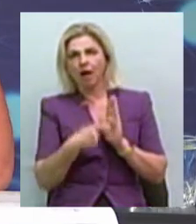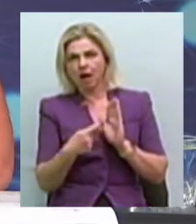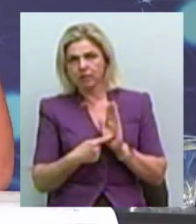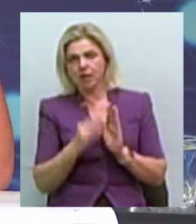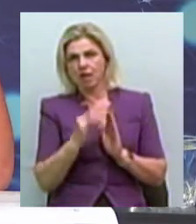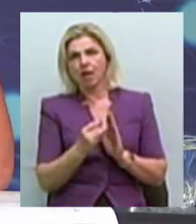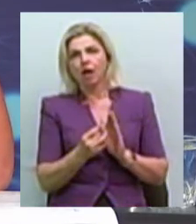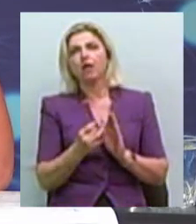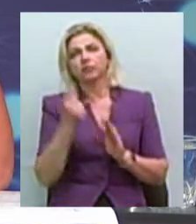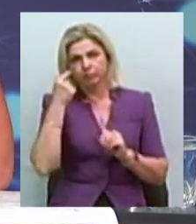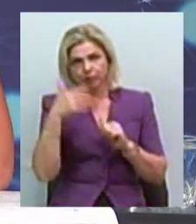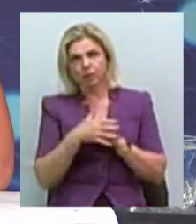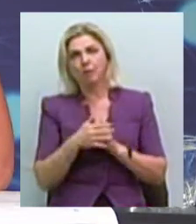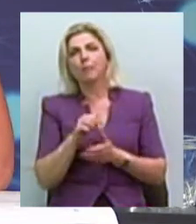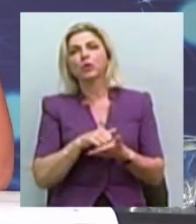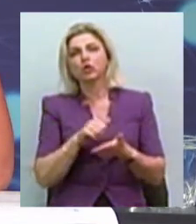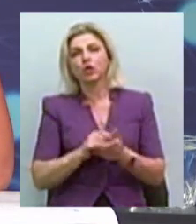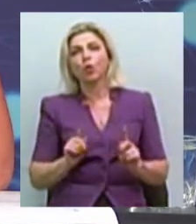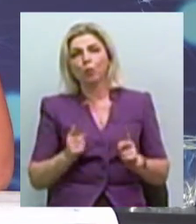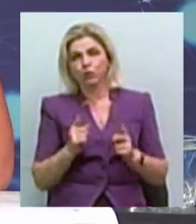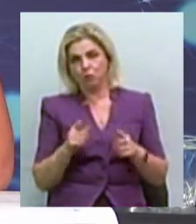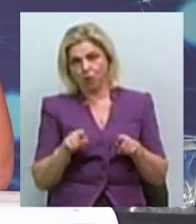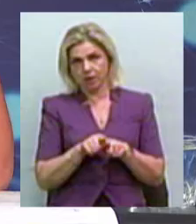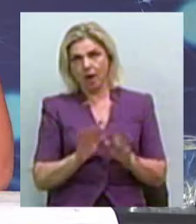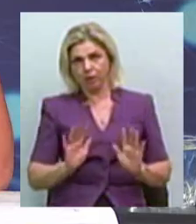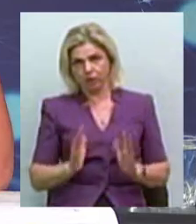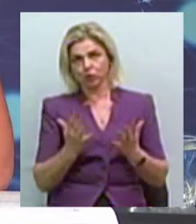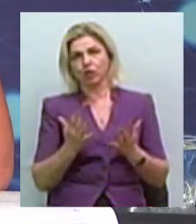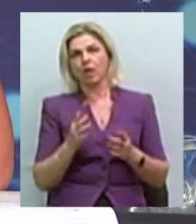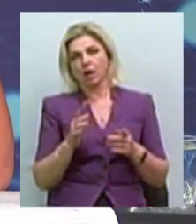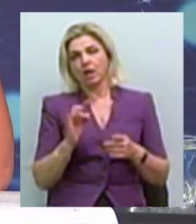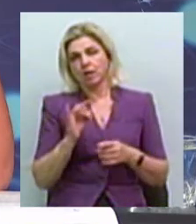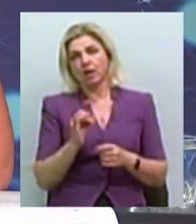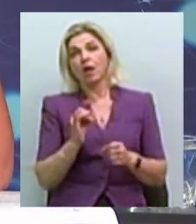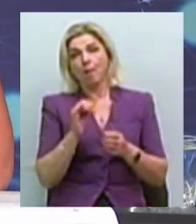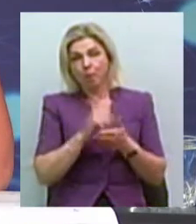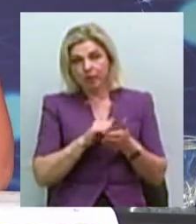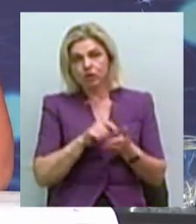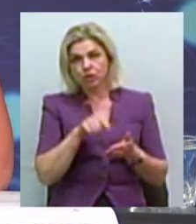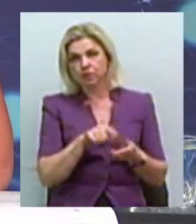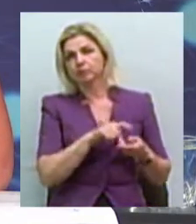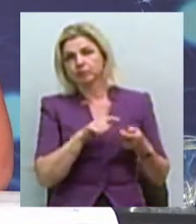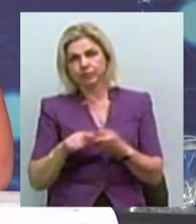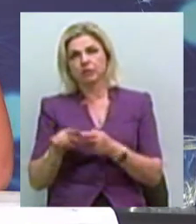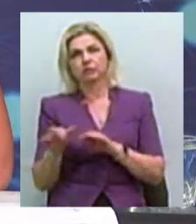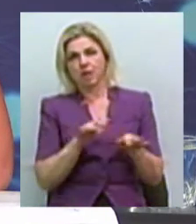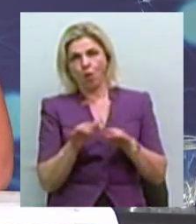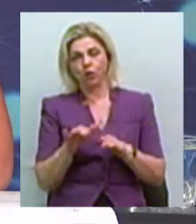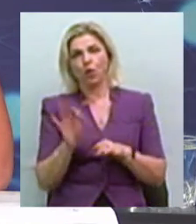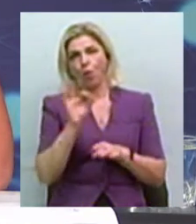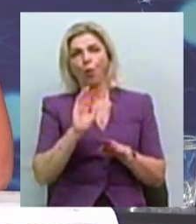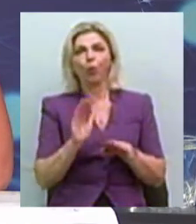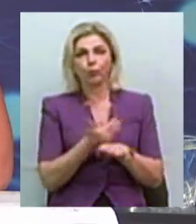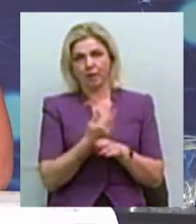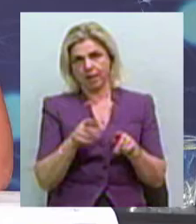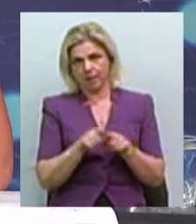саме причину, чому сталося таке насильство. Вже в залежності від цих причин вживаються заходи щодо корекції його поведінки. Але, знову таки, звичайно, тут